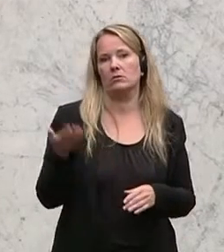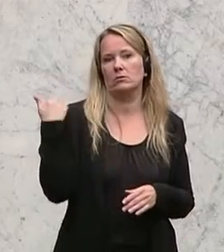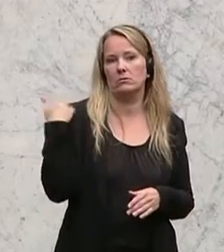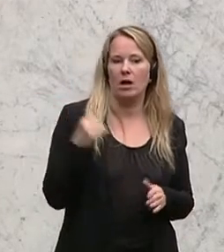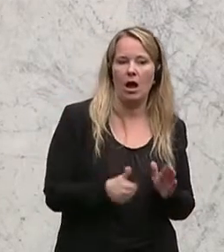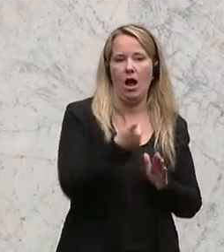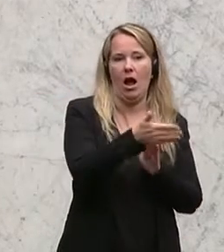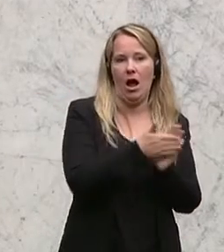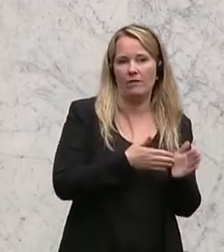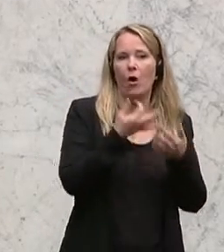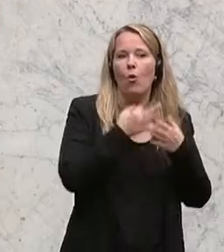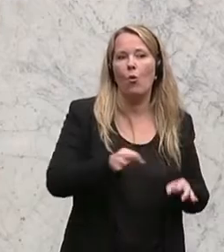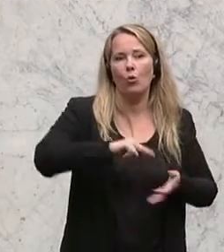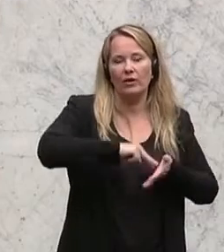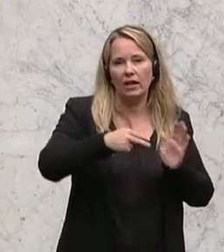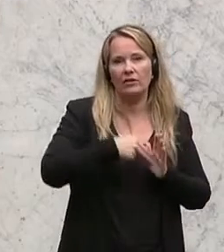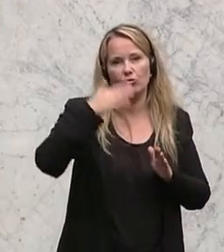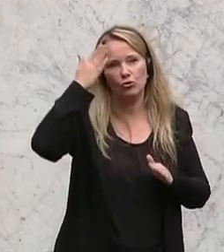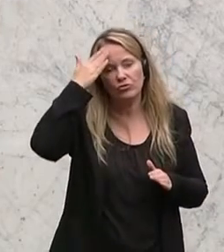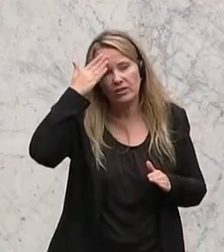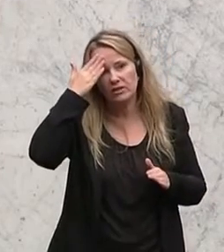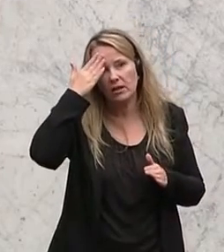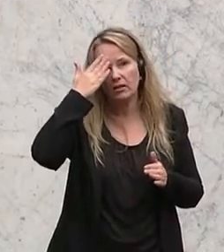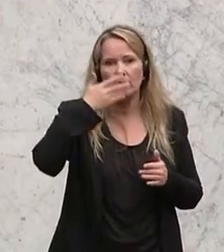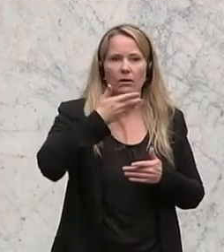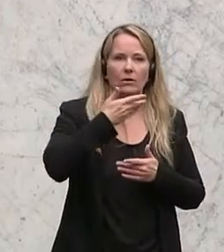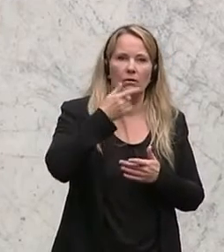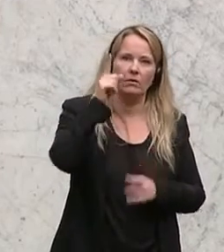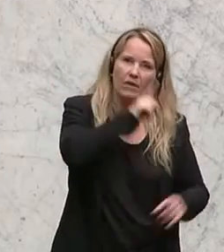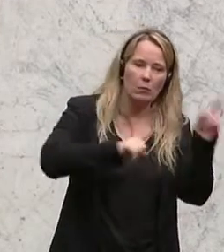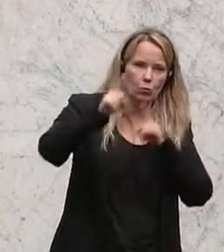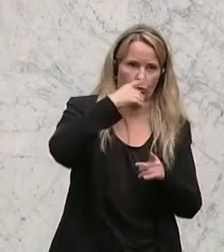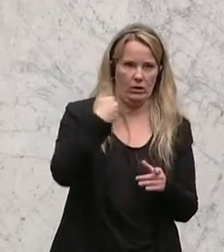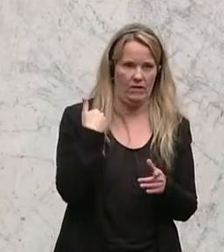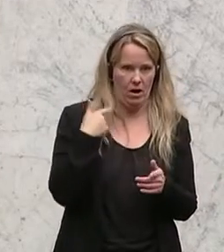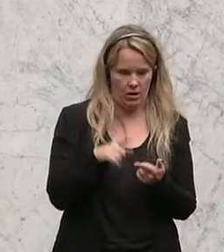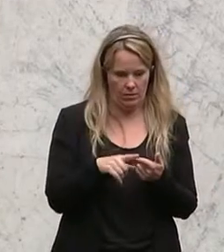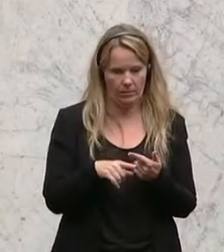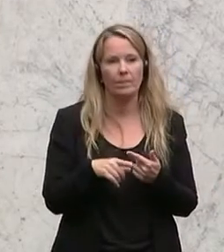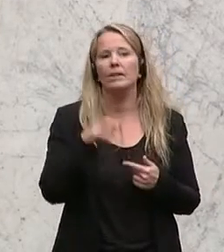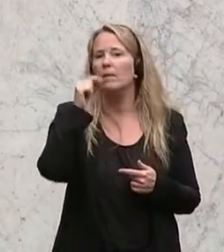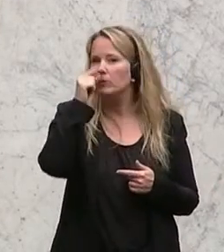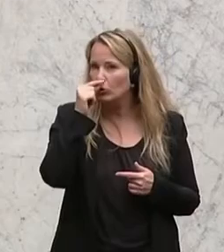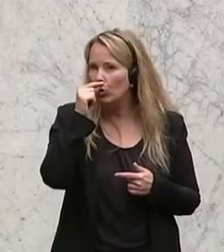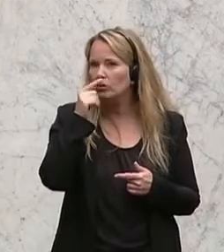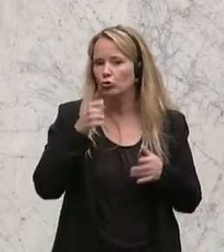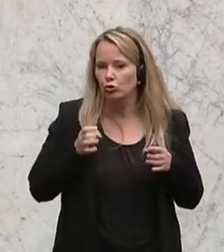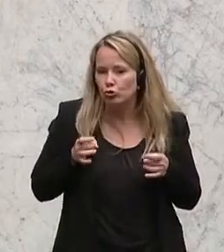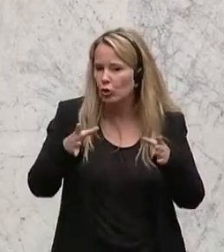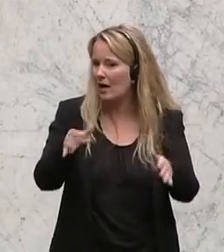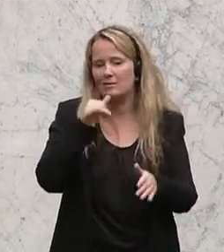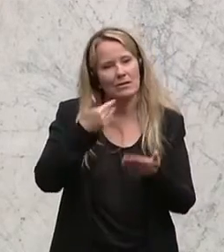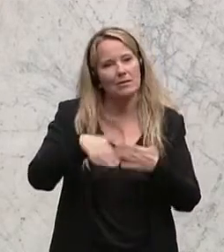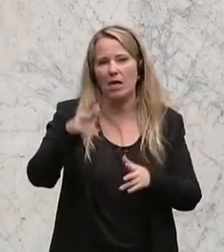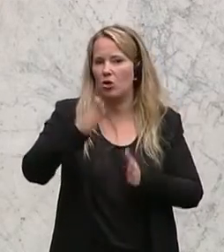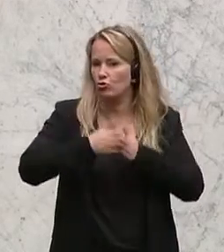Ansatz ohne technische Hintergründe und ohne technisches Wissen annehmen könnte. Das heißt, wir schädigen unsere Straßen nicht